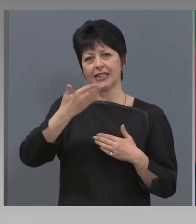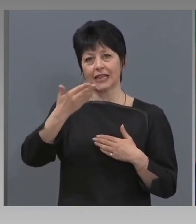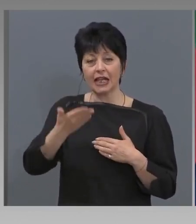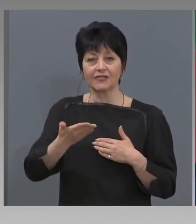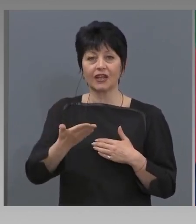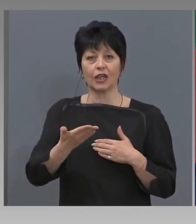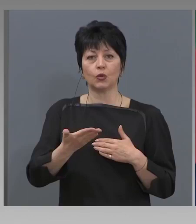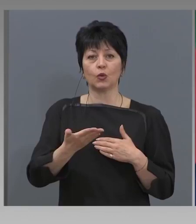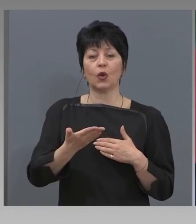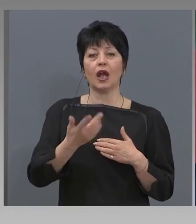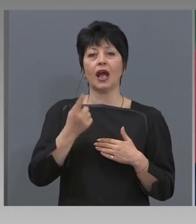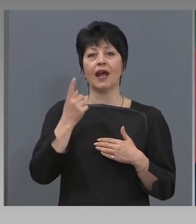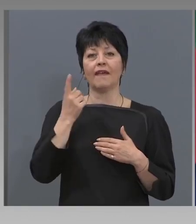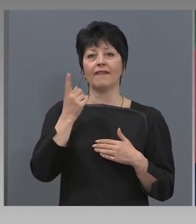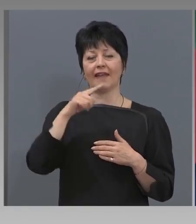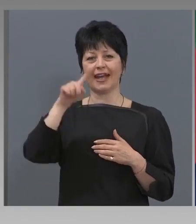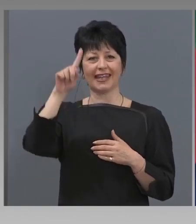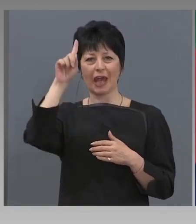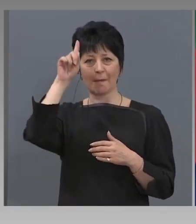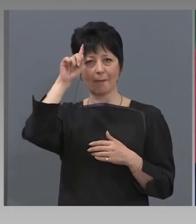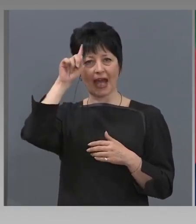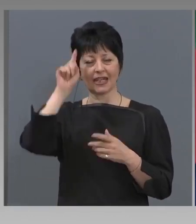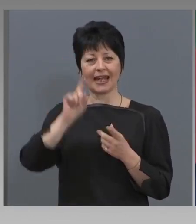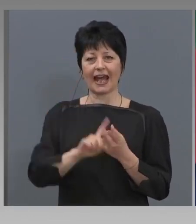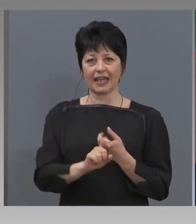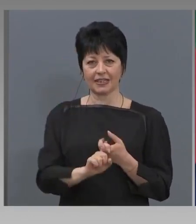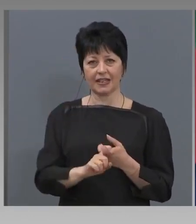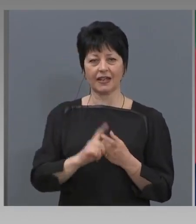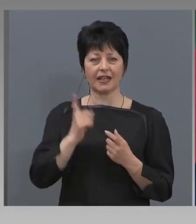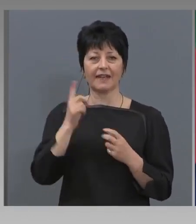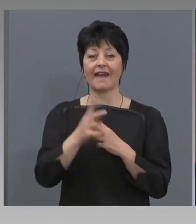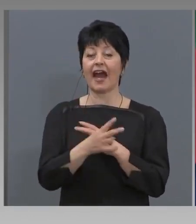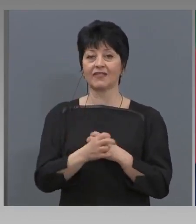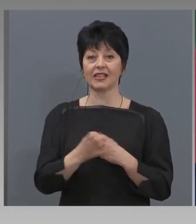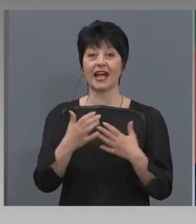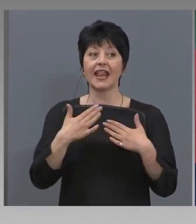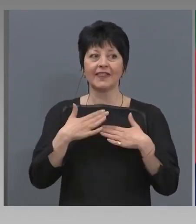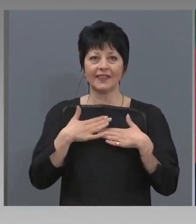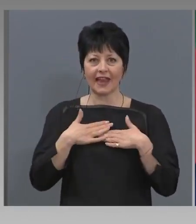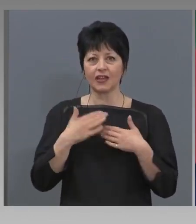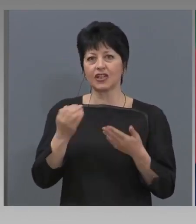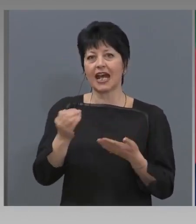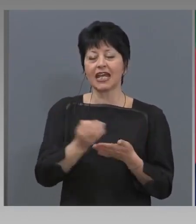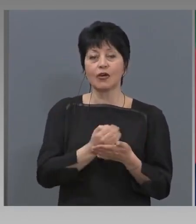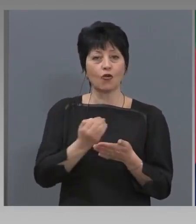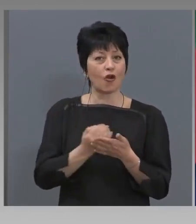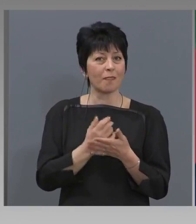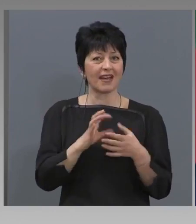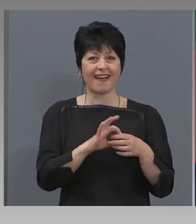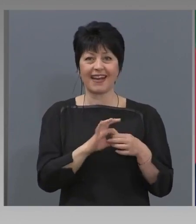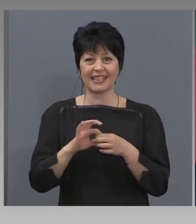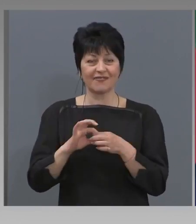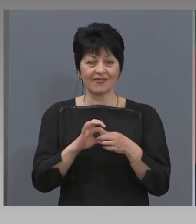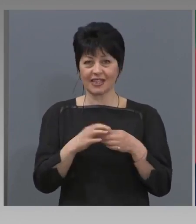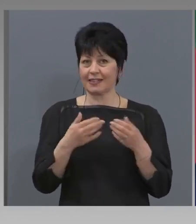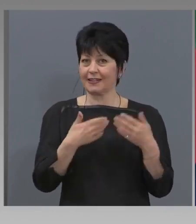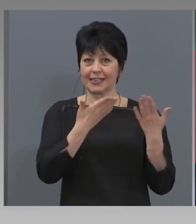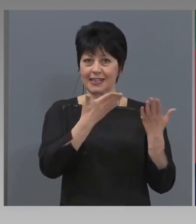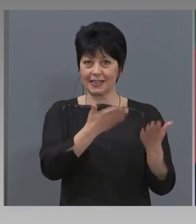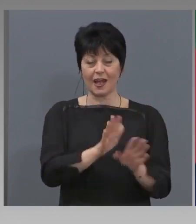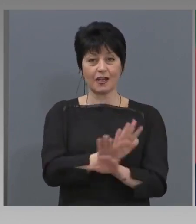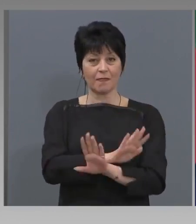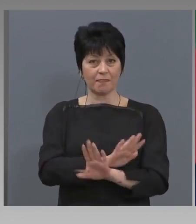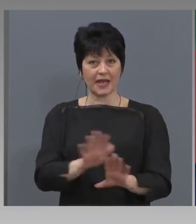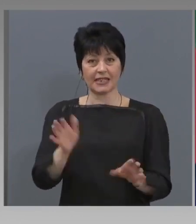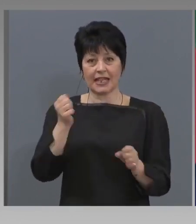и на канцлерна на Германия и с канцлерна на Австрия. Нашата економика е така свързана с тяхната, че без да заработят